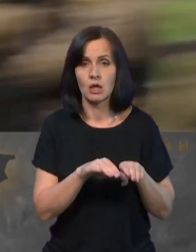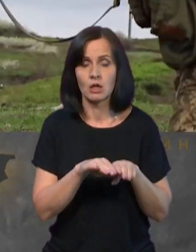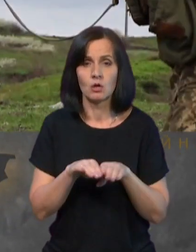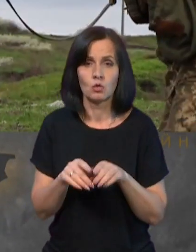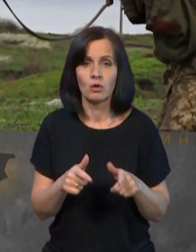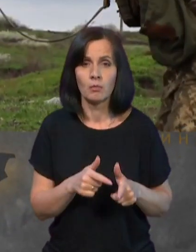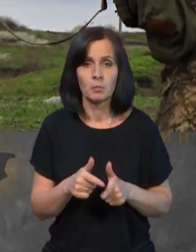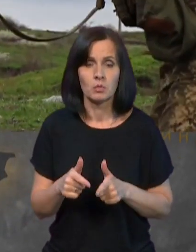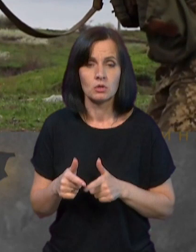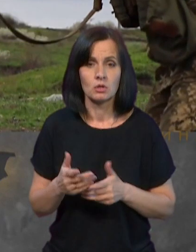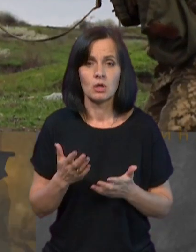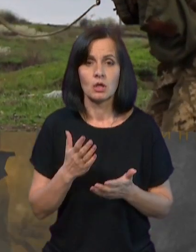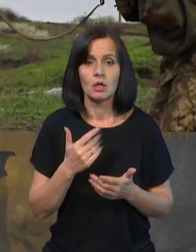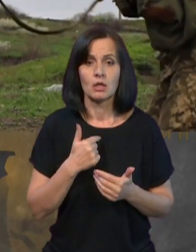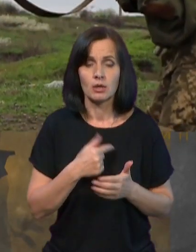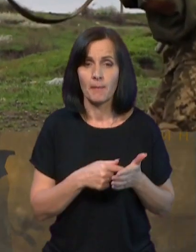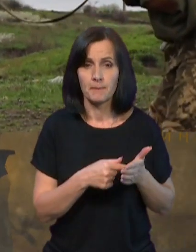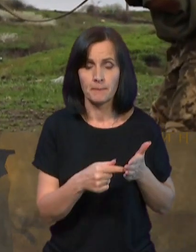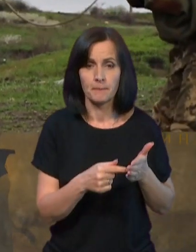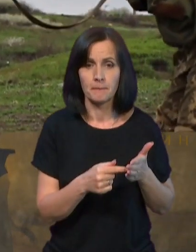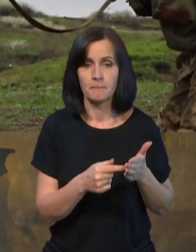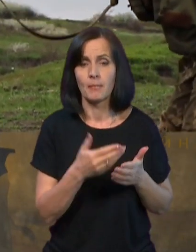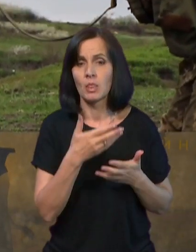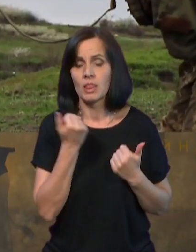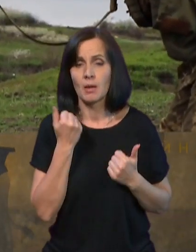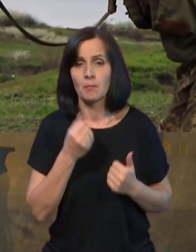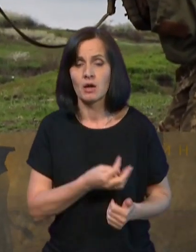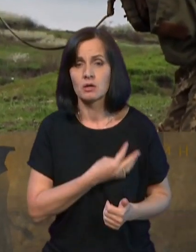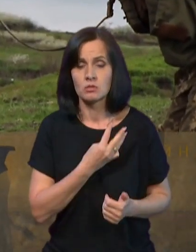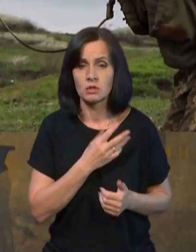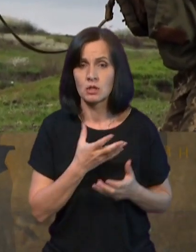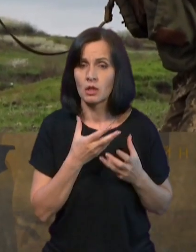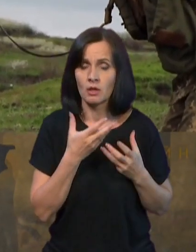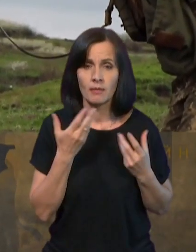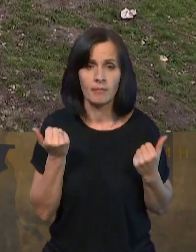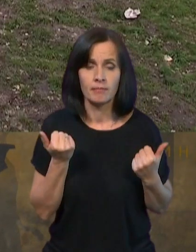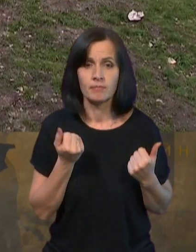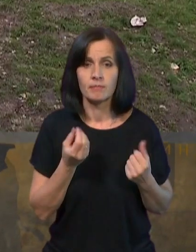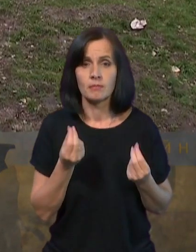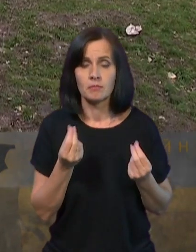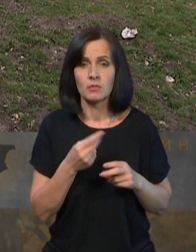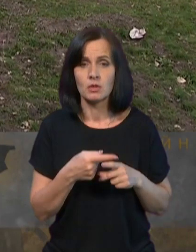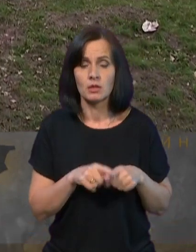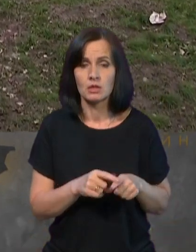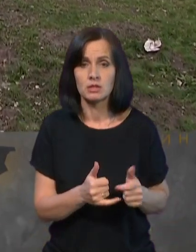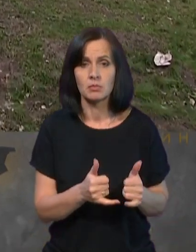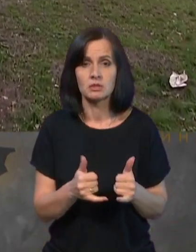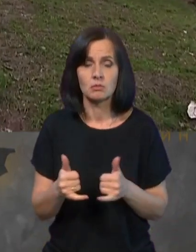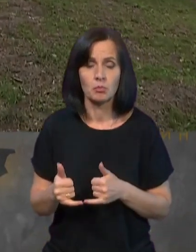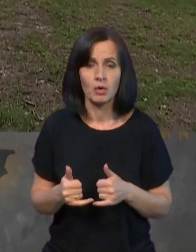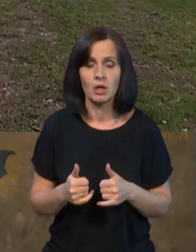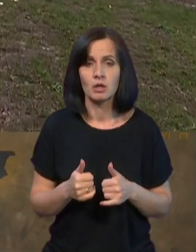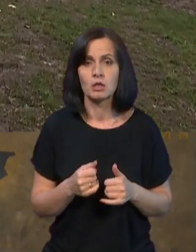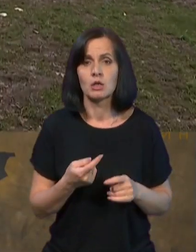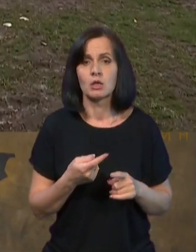підготовки, я ще раз підкреслюю, відсутність мотивації, відсутність матеріально-технічного забезпечення. Бо